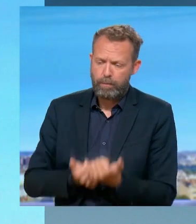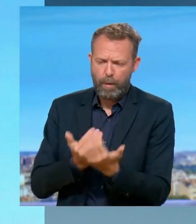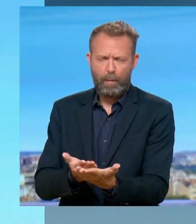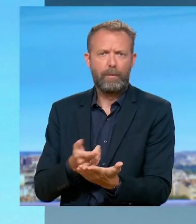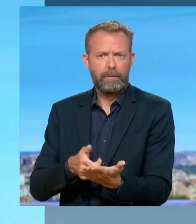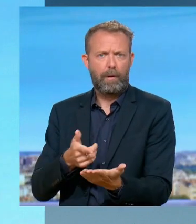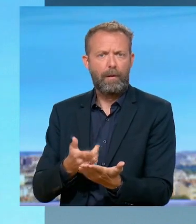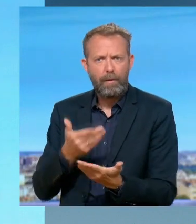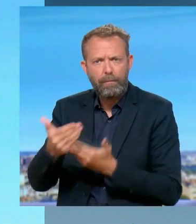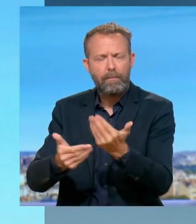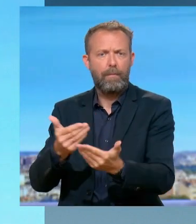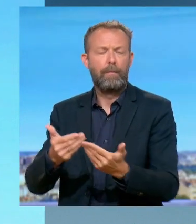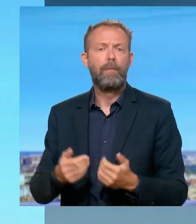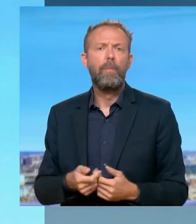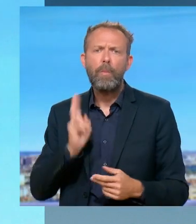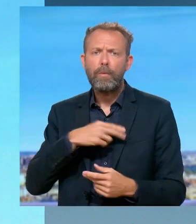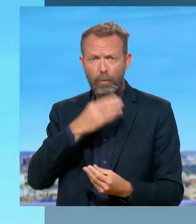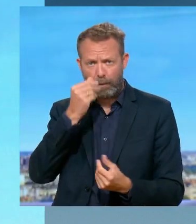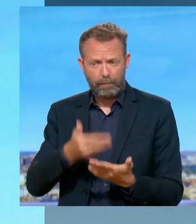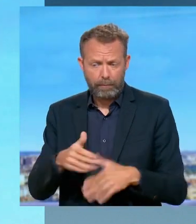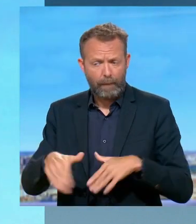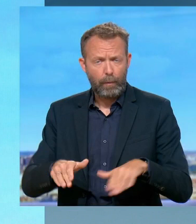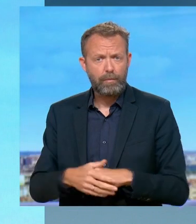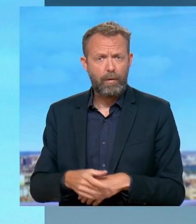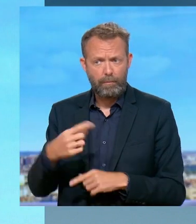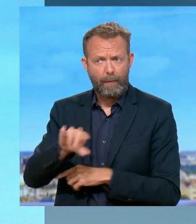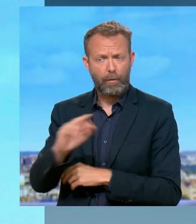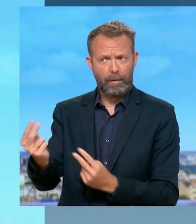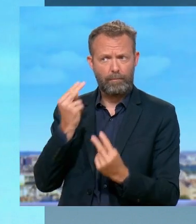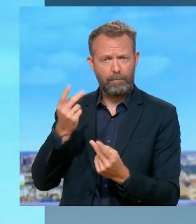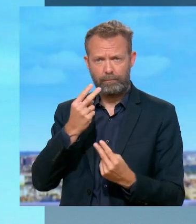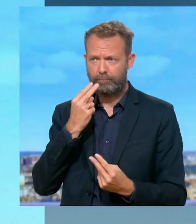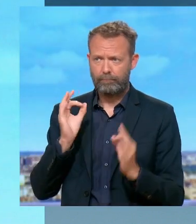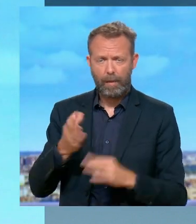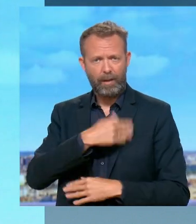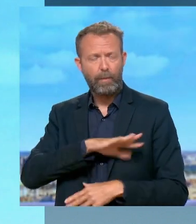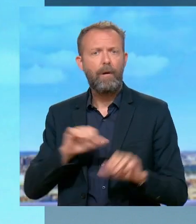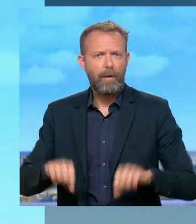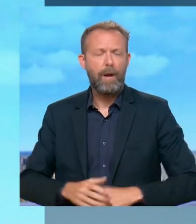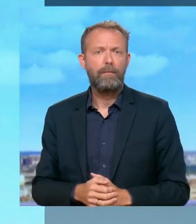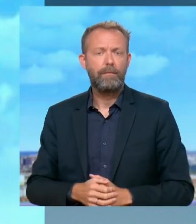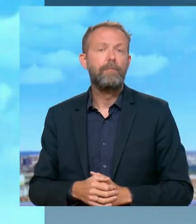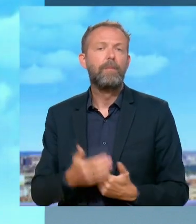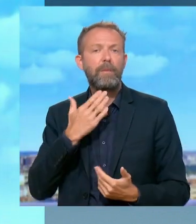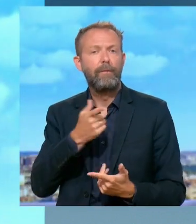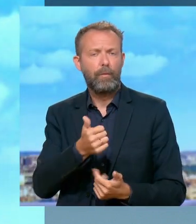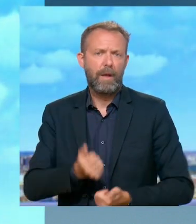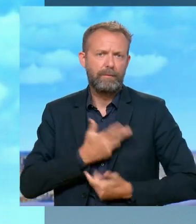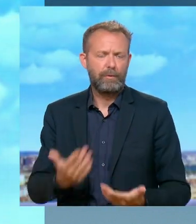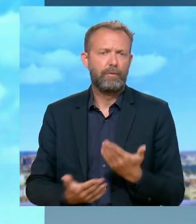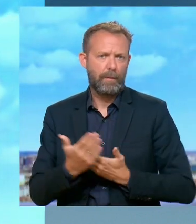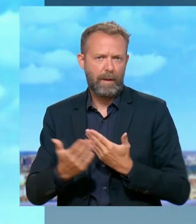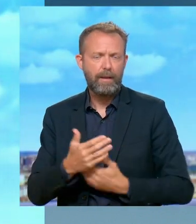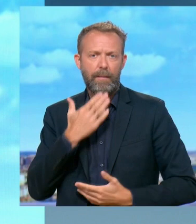des idées et les faire progresser. J'ai plutôt le sentiment que ça fonctionne et que les Français nous perçoivent comme des gens responsables et capables. En tout cas, vous vous êtes exprimé là-dessus ce matin. Merci